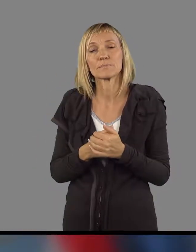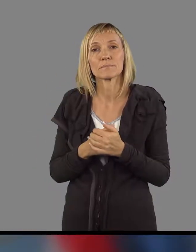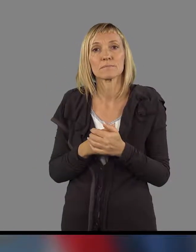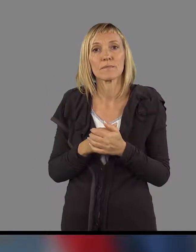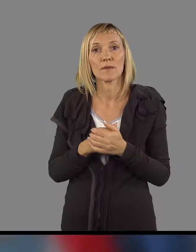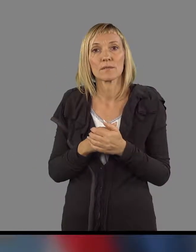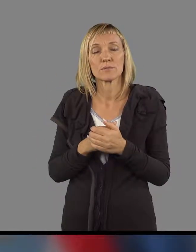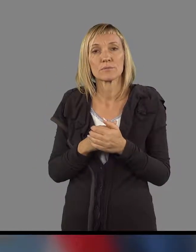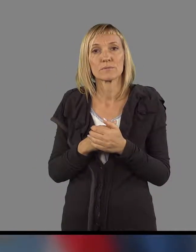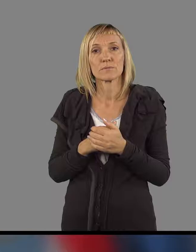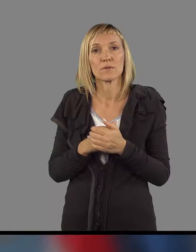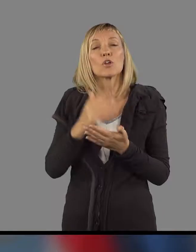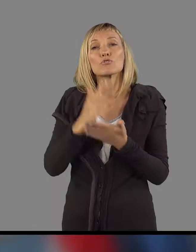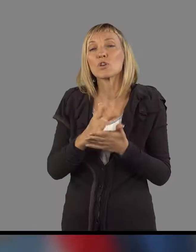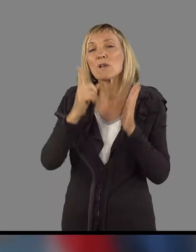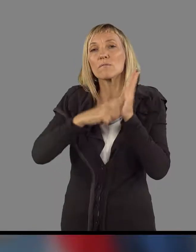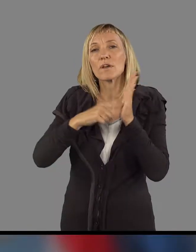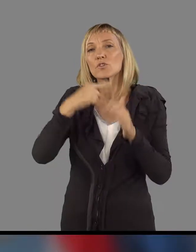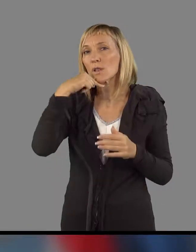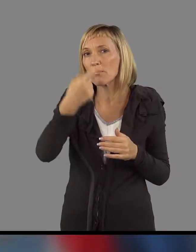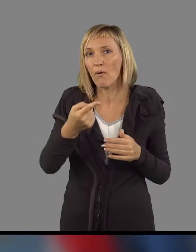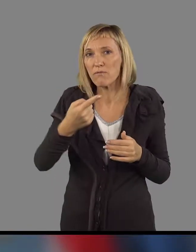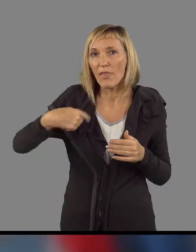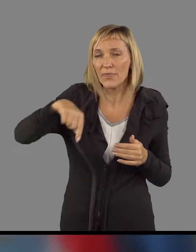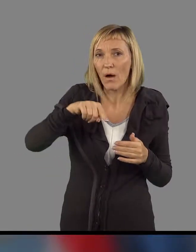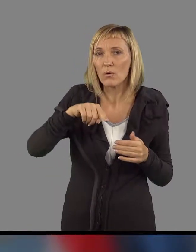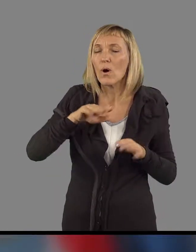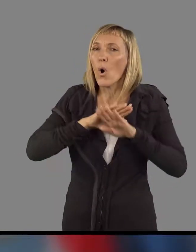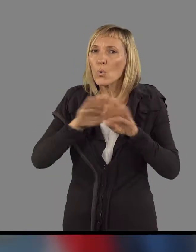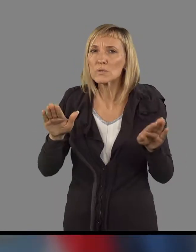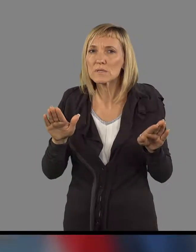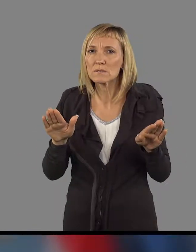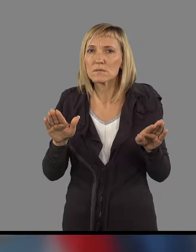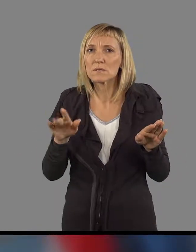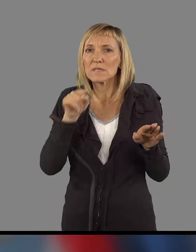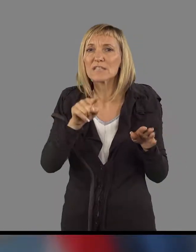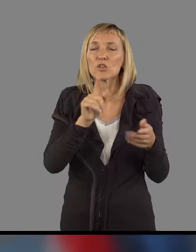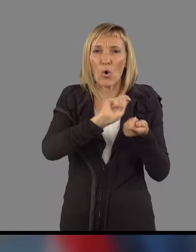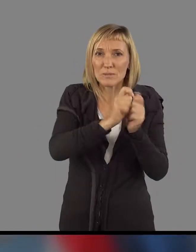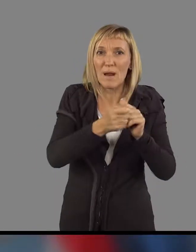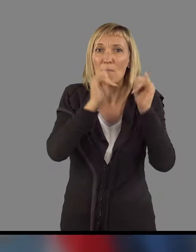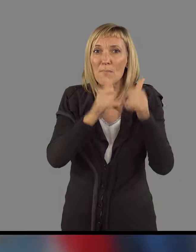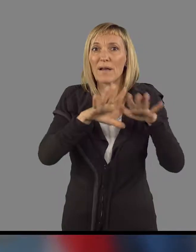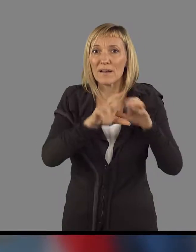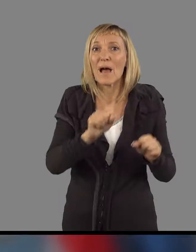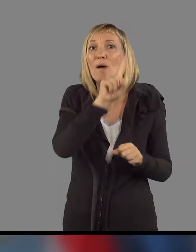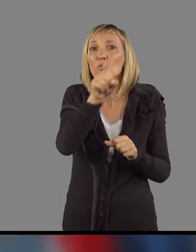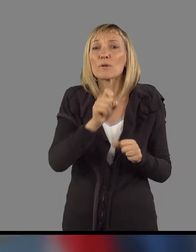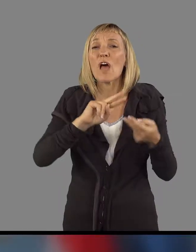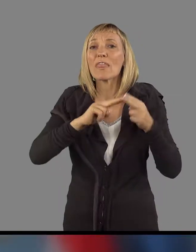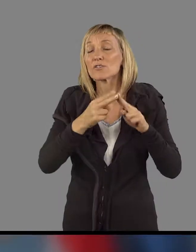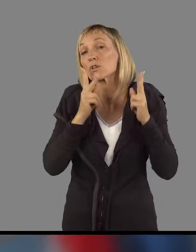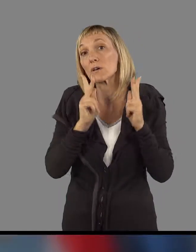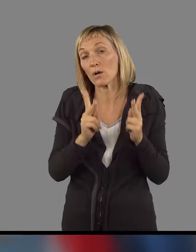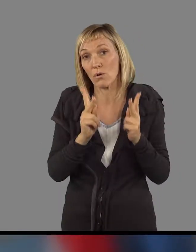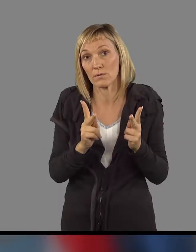In kot sem rekel, že večkrat vsi smo za to, da se to preoblikuje, je pa vprašanje načina.